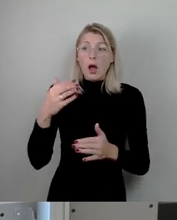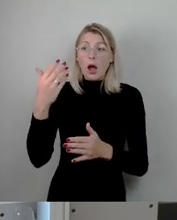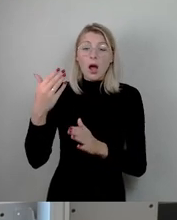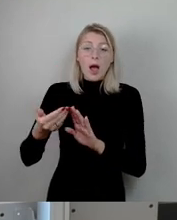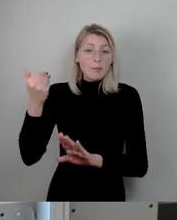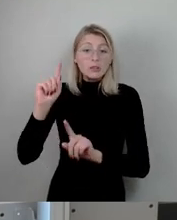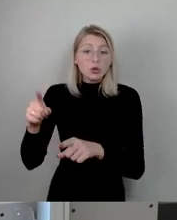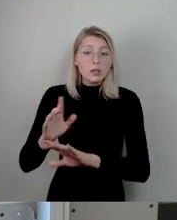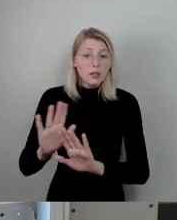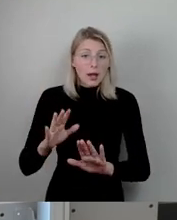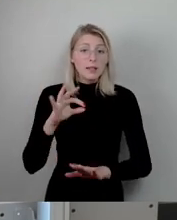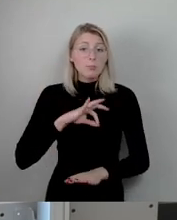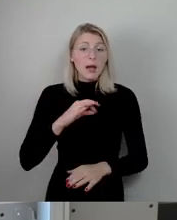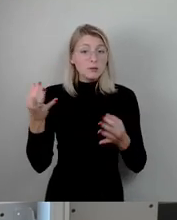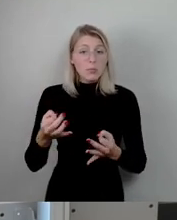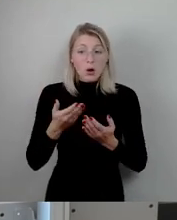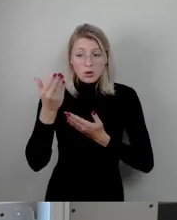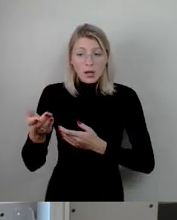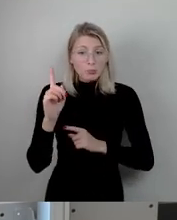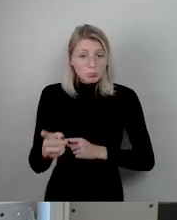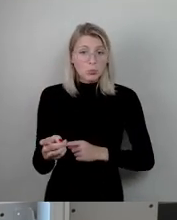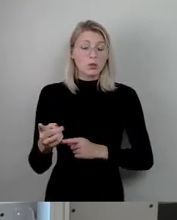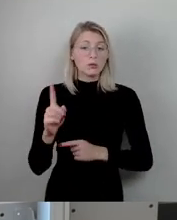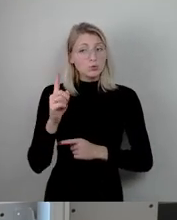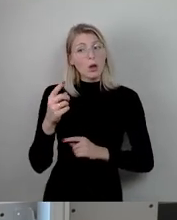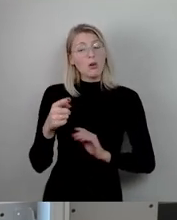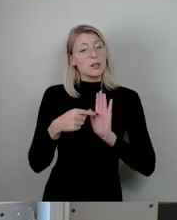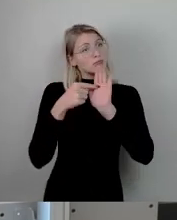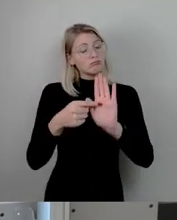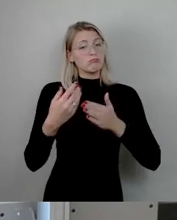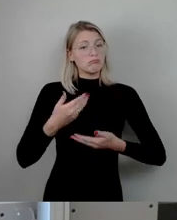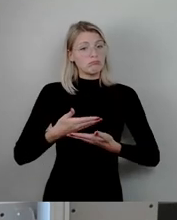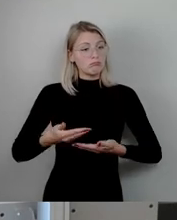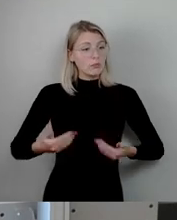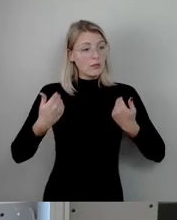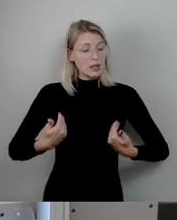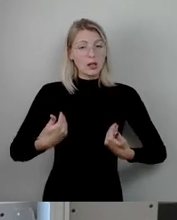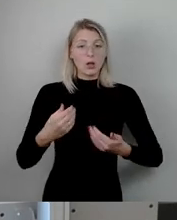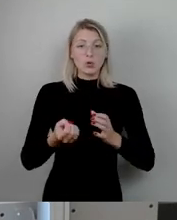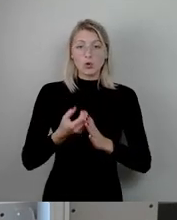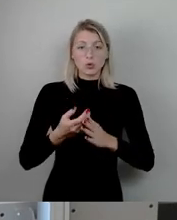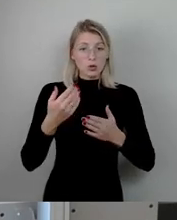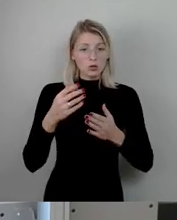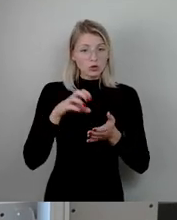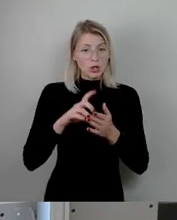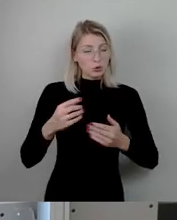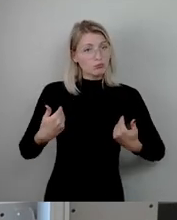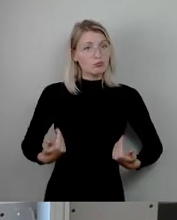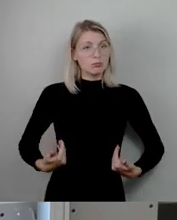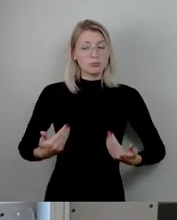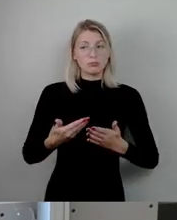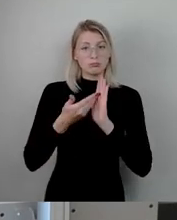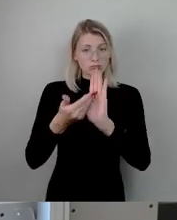braucht es solche Preise, um dem Ansehen dieser Stadt auch entsprechend als Kulturstadt natürlich Rechnung zu tragen. Aber, wenn die